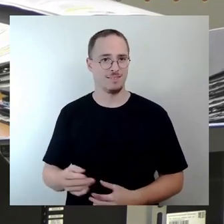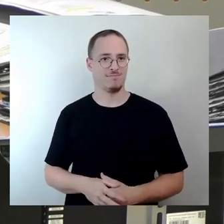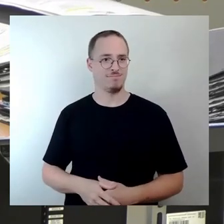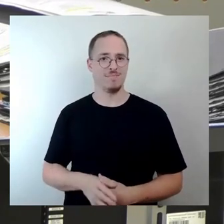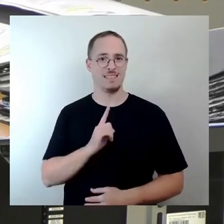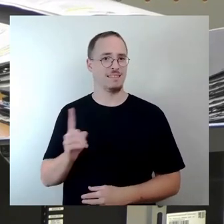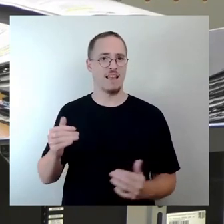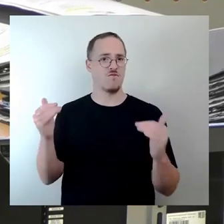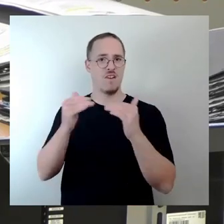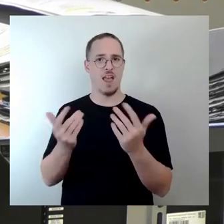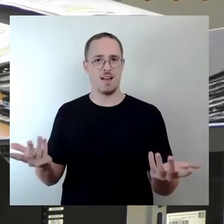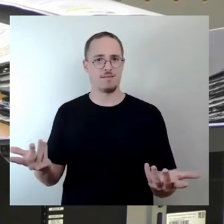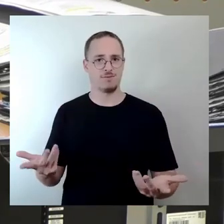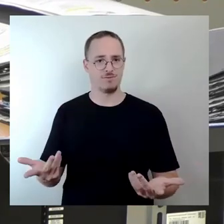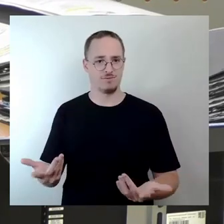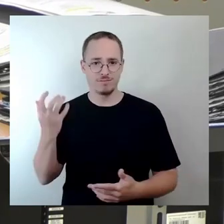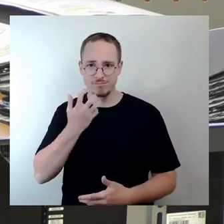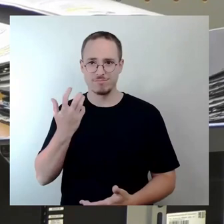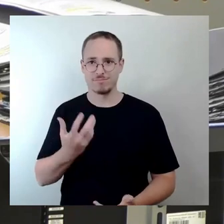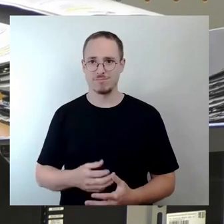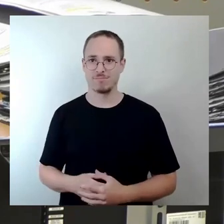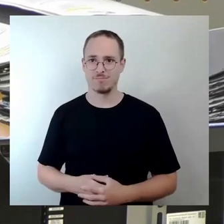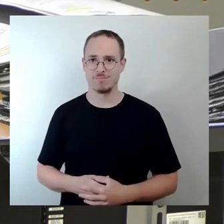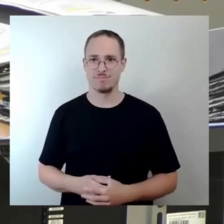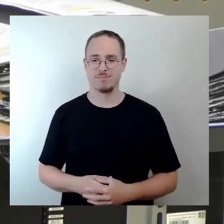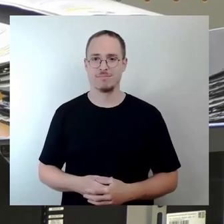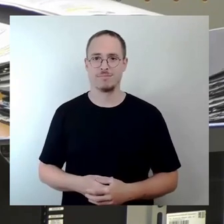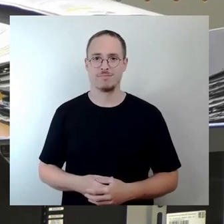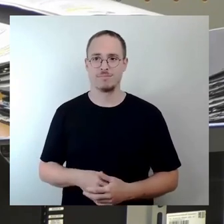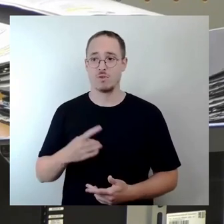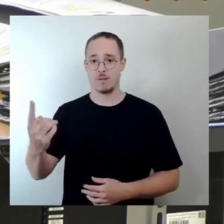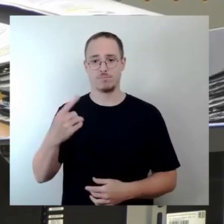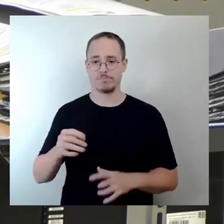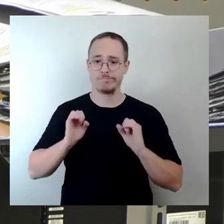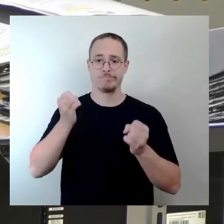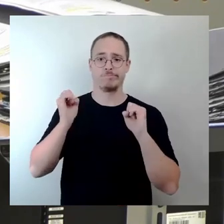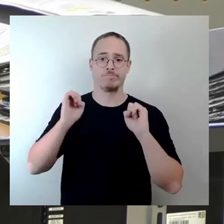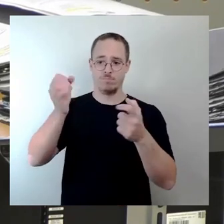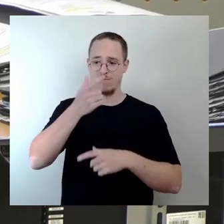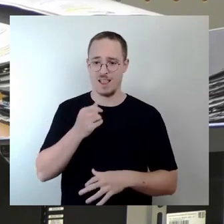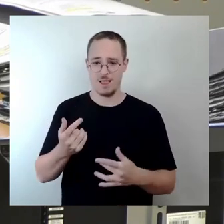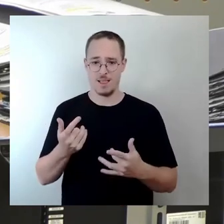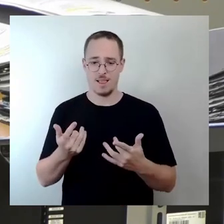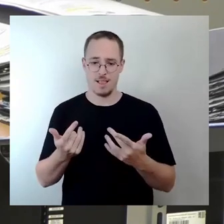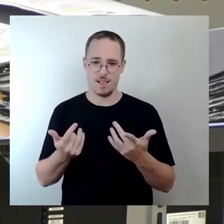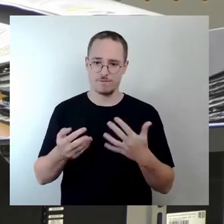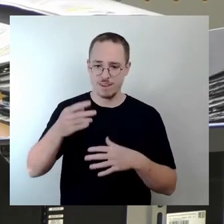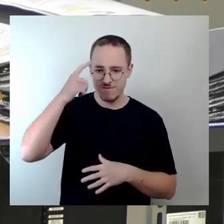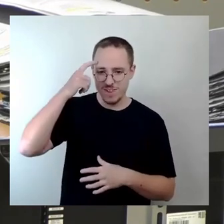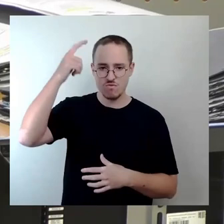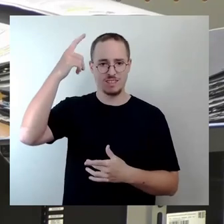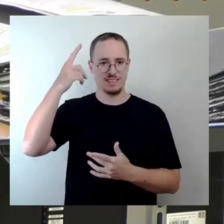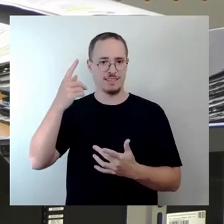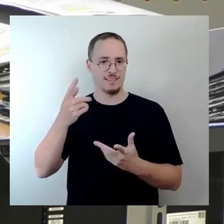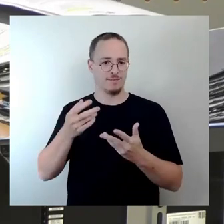bemüht, vernünftige Verhältnisse zu schaffen. Die Stadt hat es geduldet, sie ist dem Stadtratsbeschluss nachgekommen, alles zu tun und zu ermöglichen,